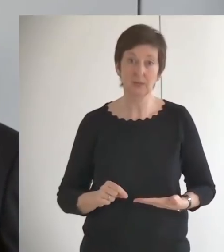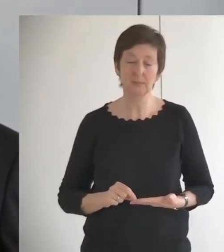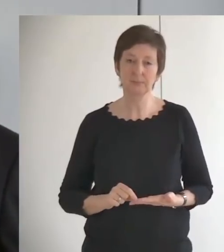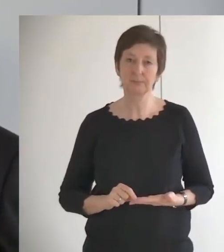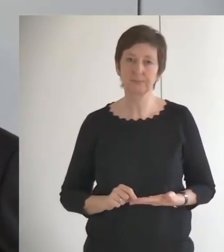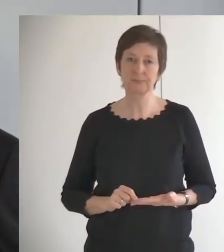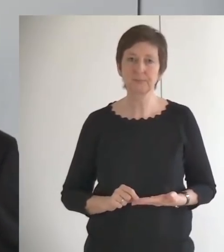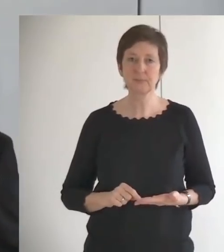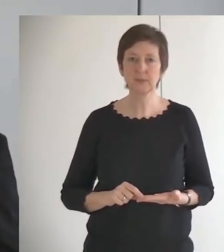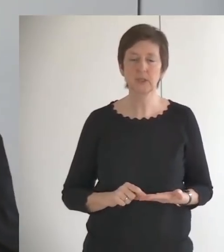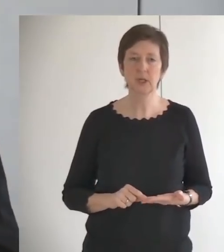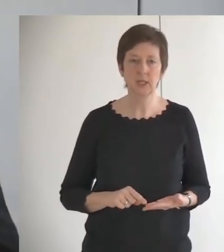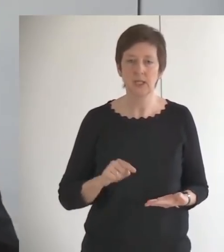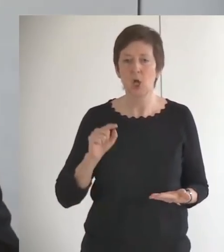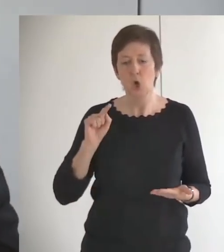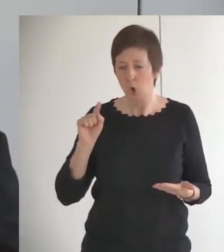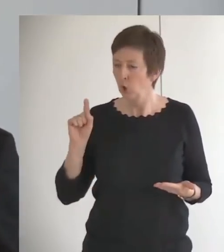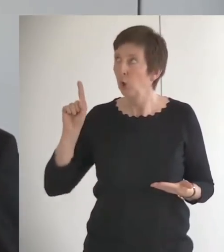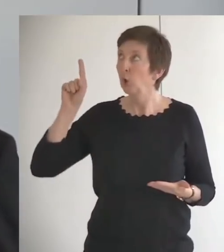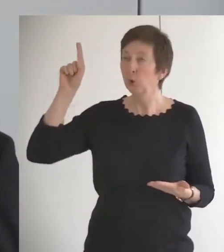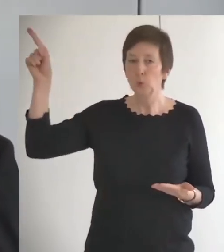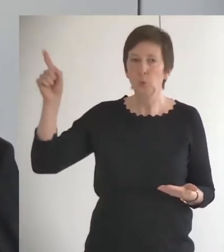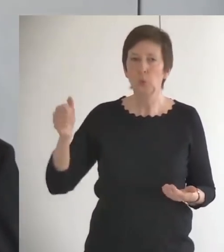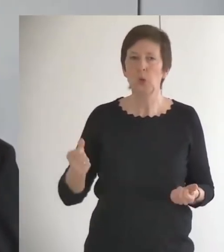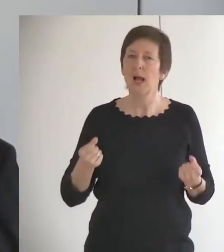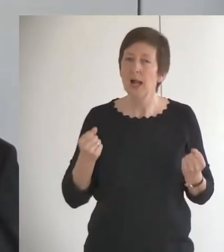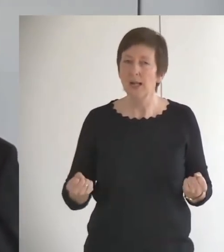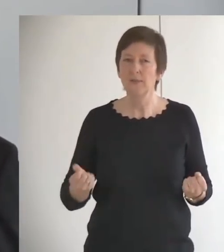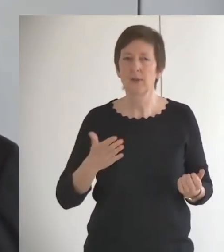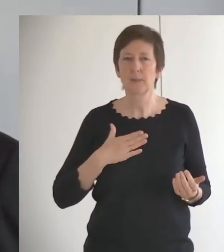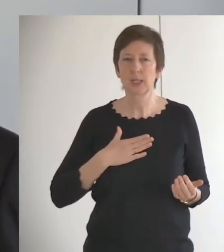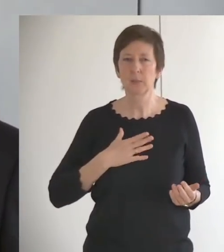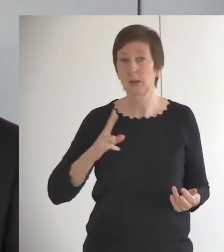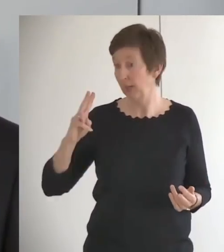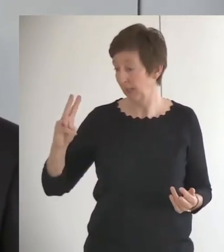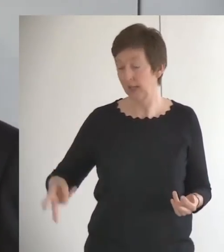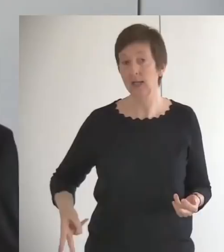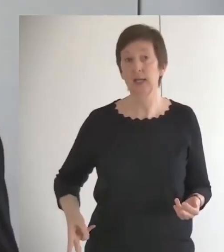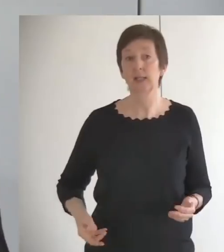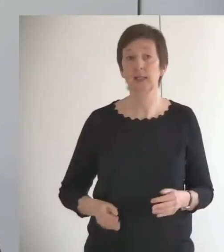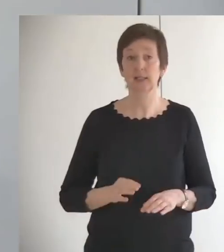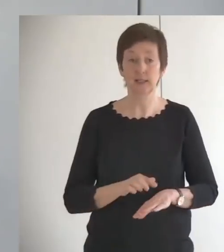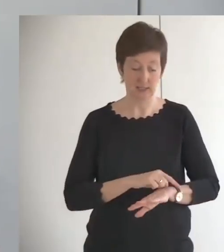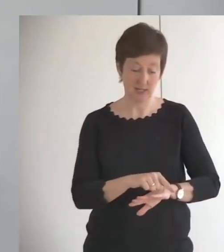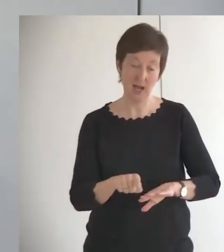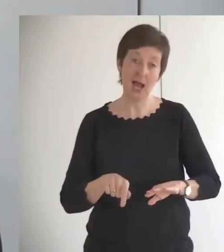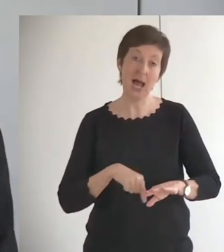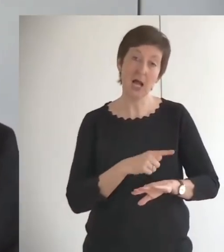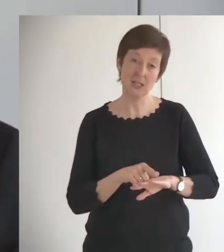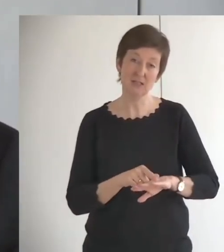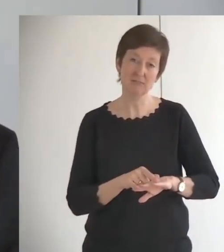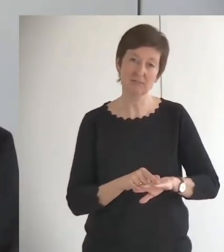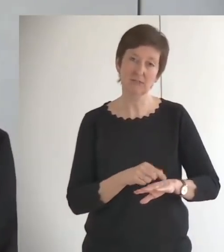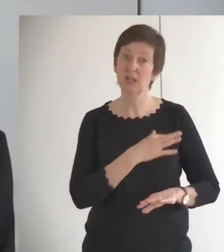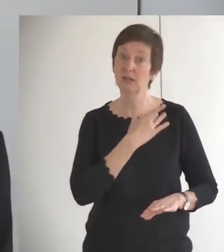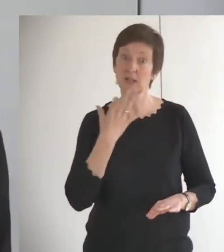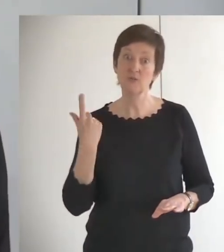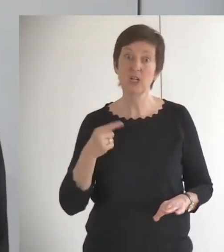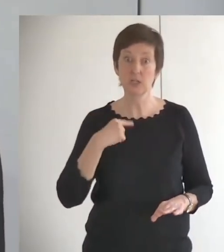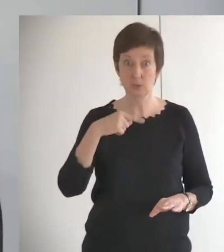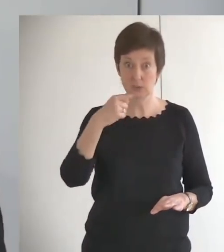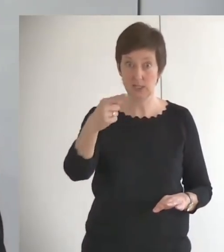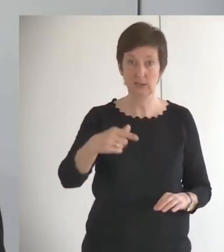Psalmisten, du hältst mich bei meiner rechten Hand. Ja, das hat schon sehr viel auszusagen, ihr Lieben.